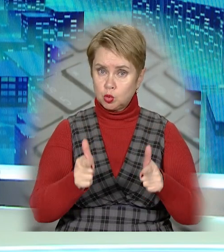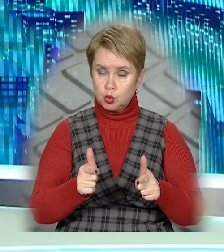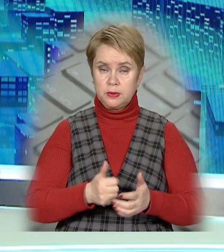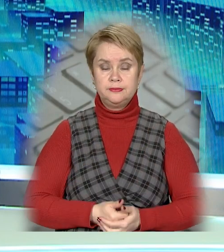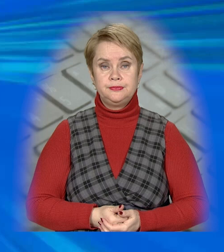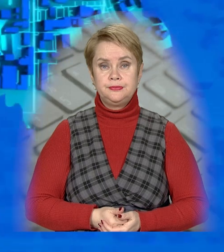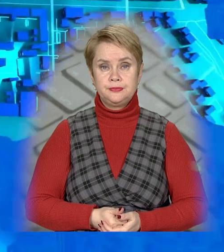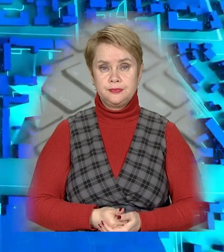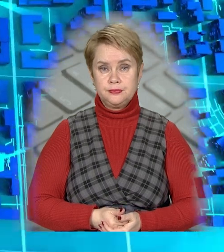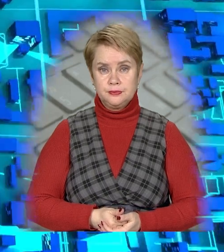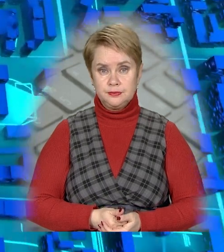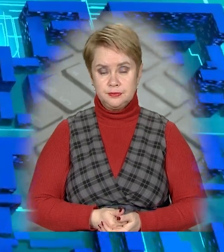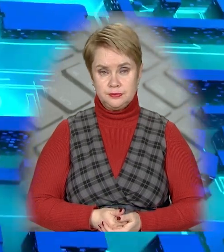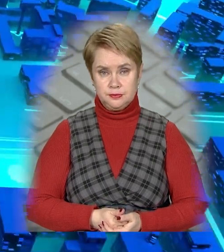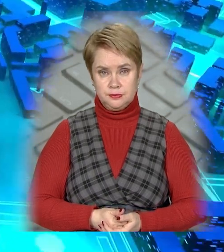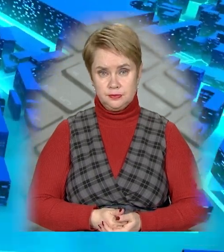доступ».